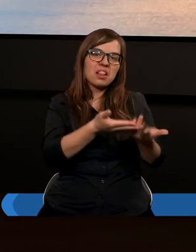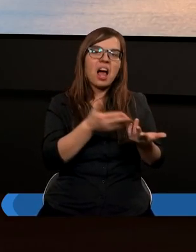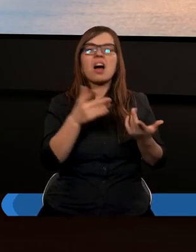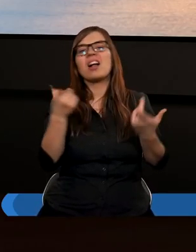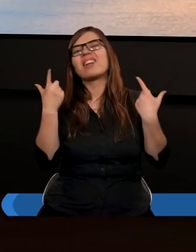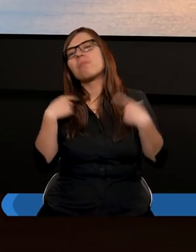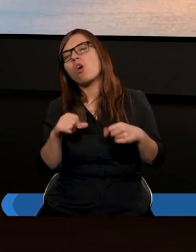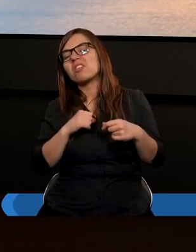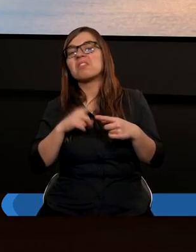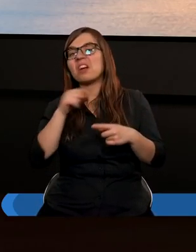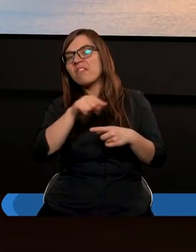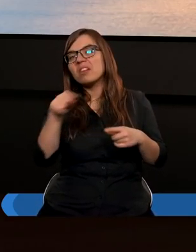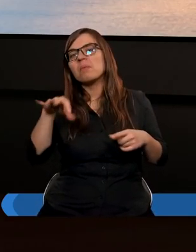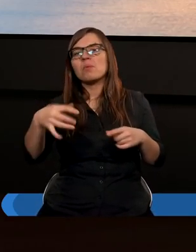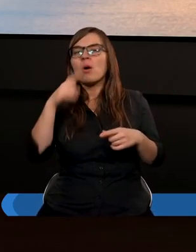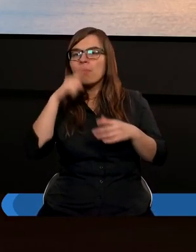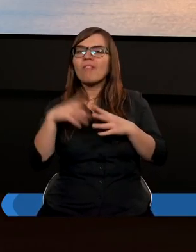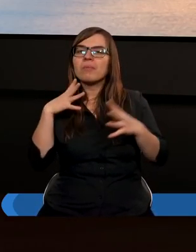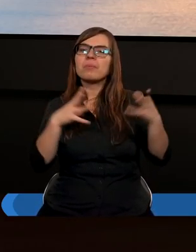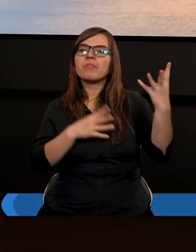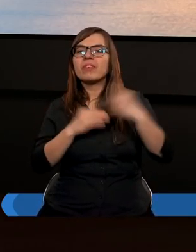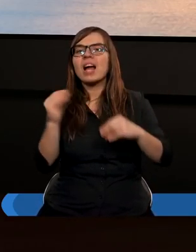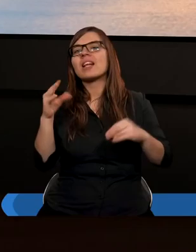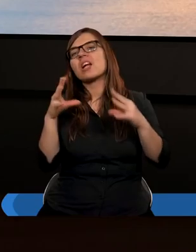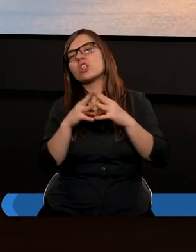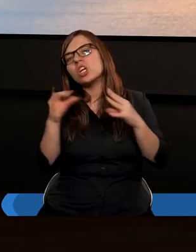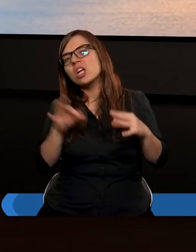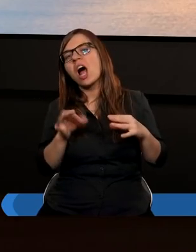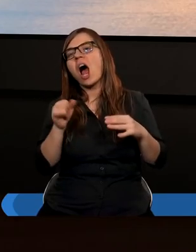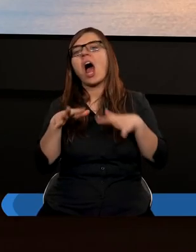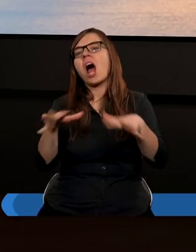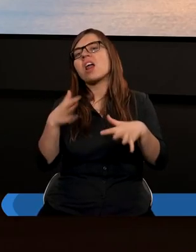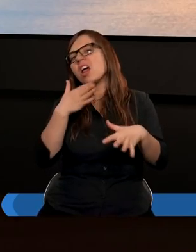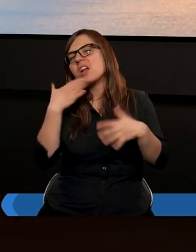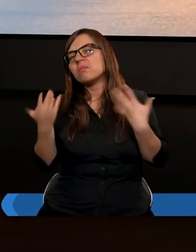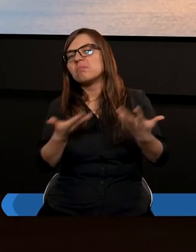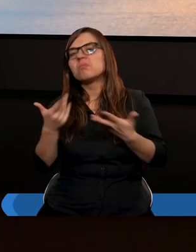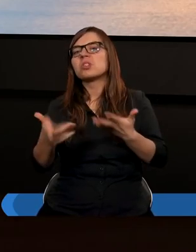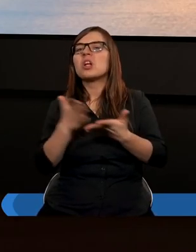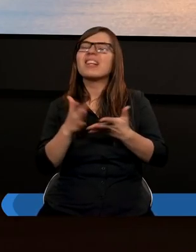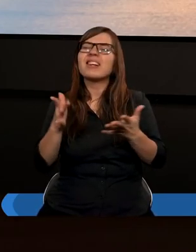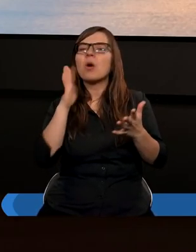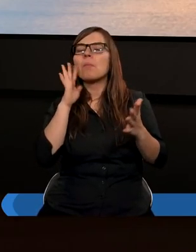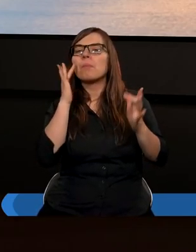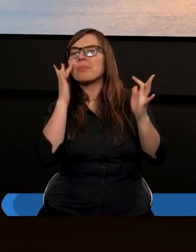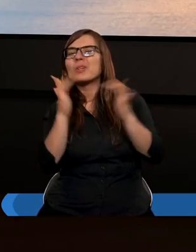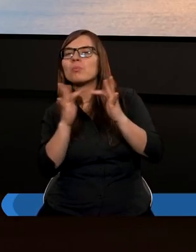spodziewamy się, że w tym zborze powinno być więcej dziesięcin, a tyle nie ma. Więc to tylko na tej zasadzie, bo nikogo